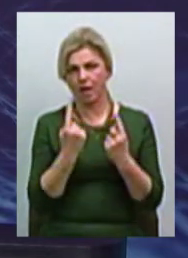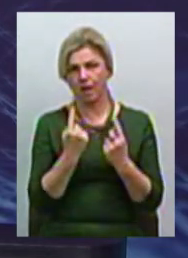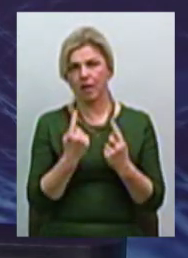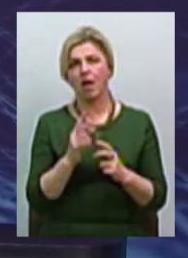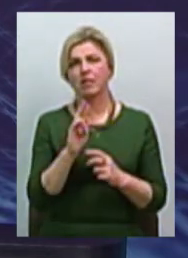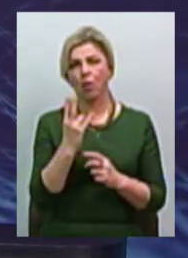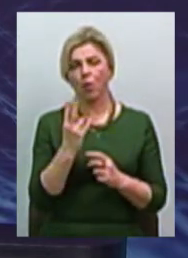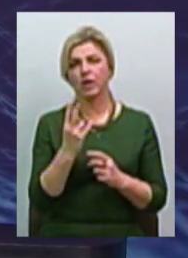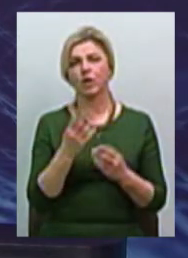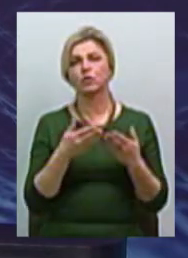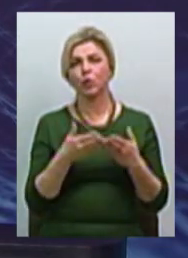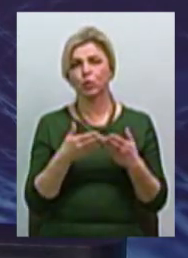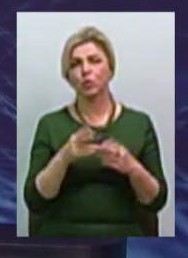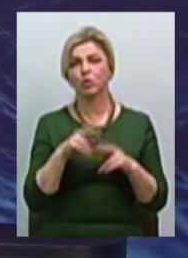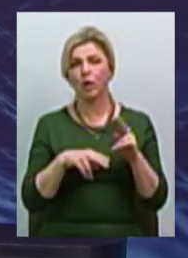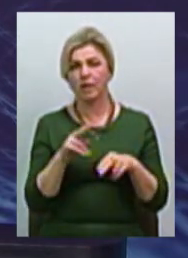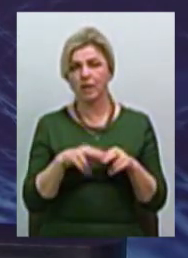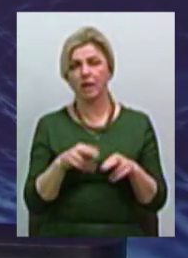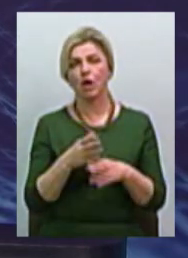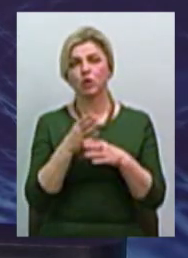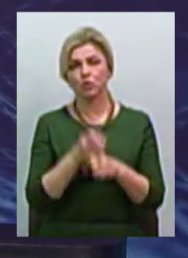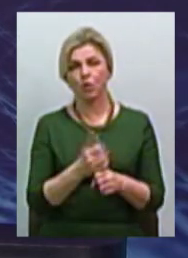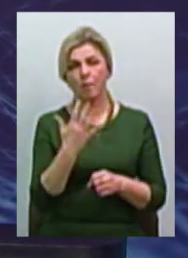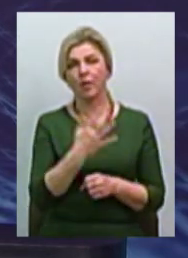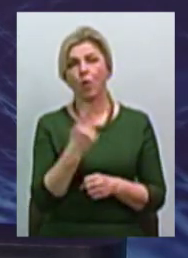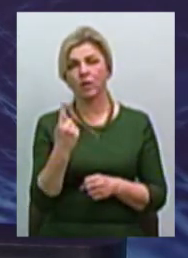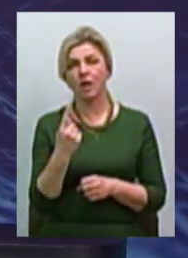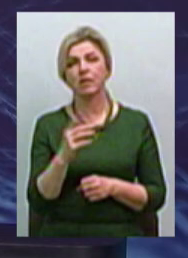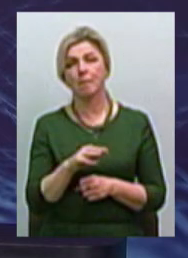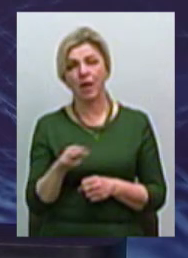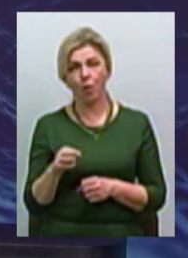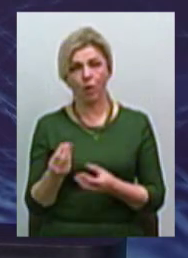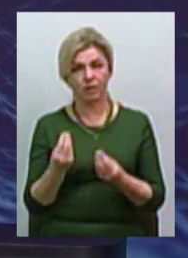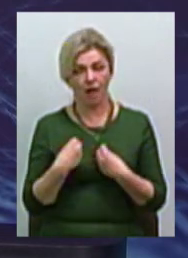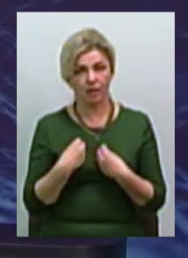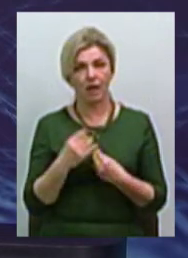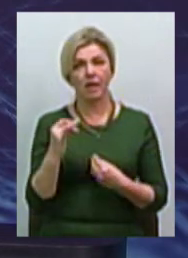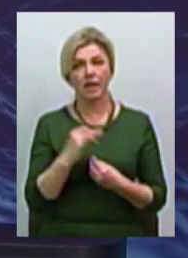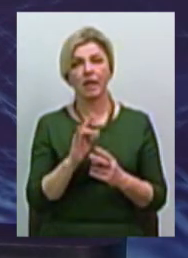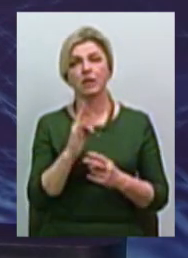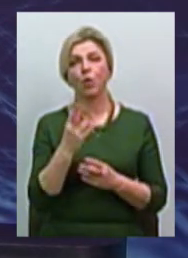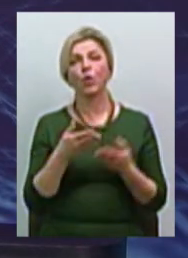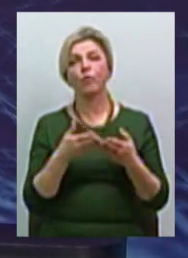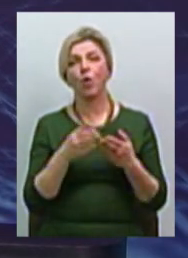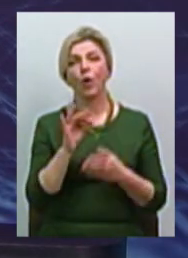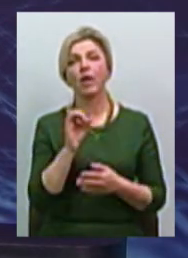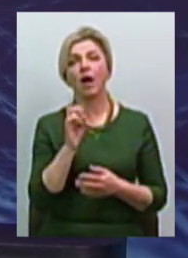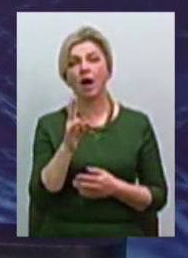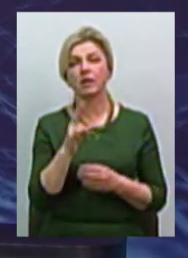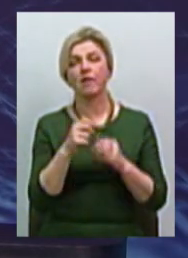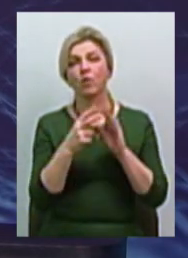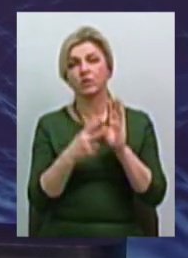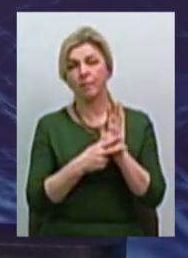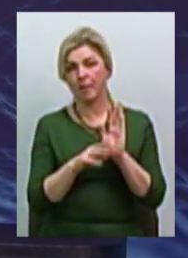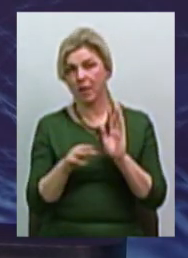Миколаївський суднобудівний завод, скорочення 51 мільйон нам дав, і Миколаївський суднобудівний завод Океан 18 мільйонів.